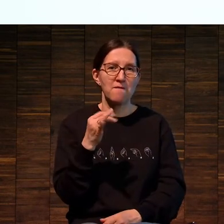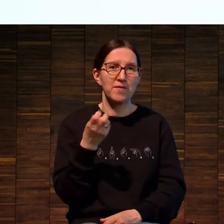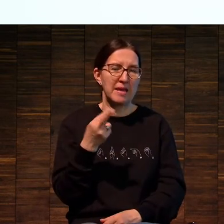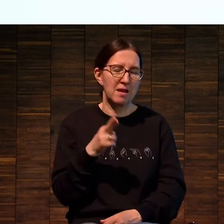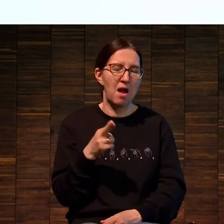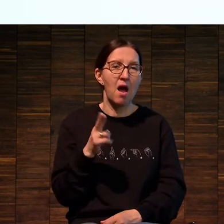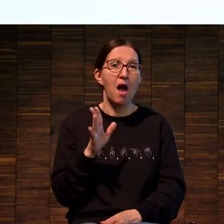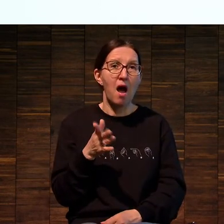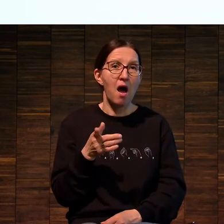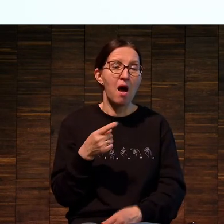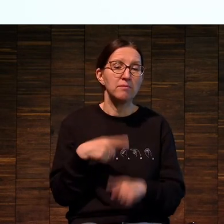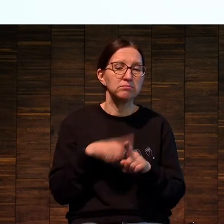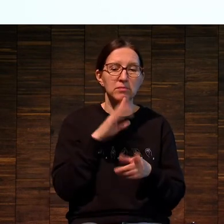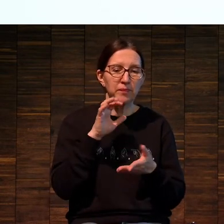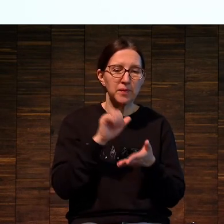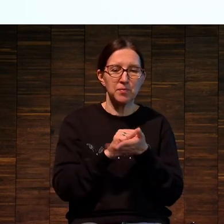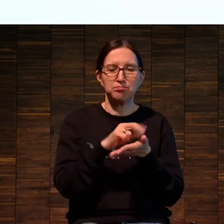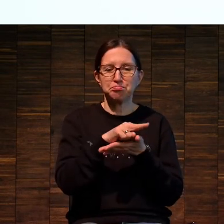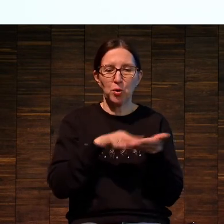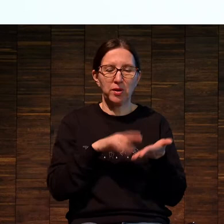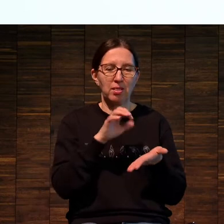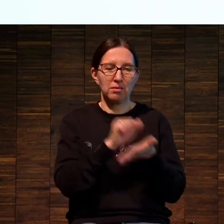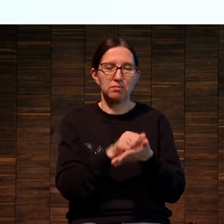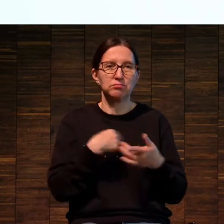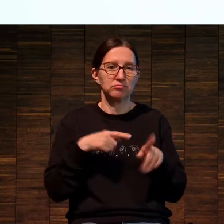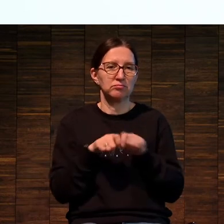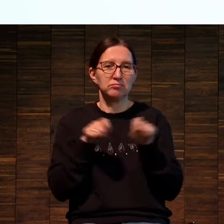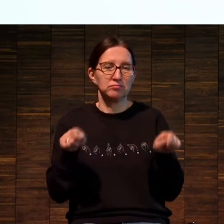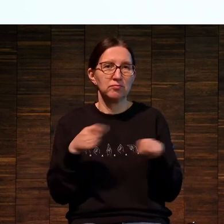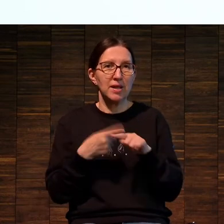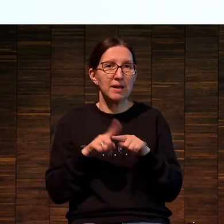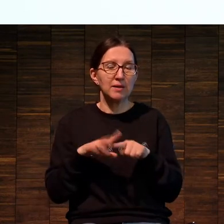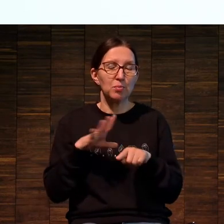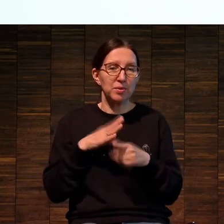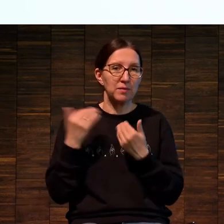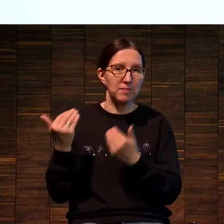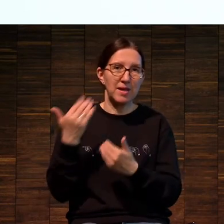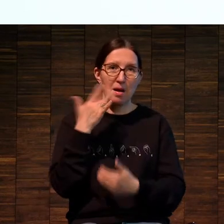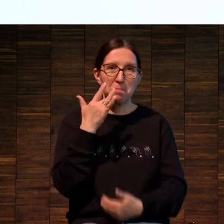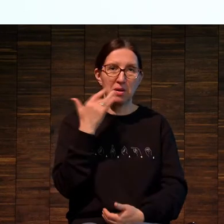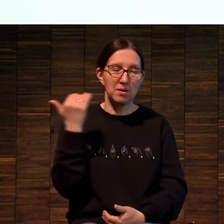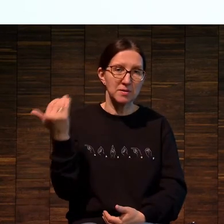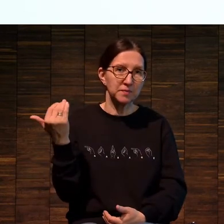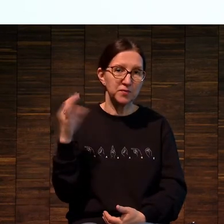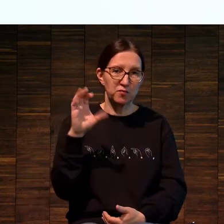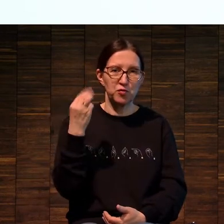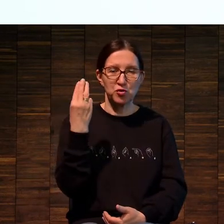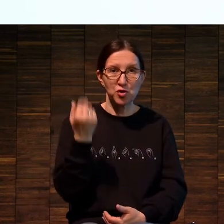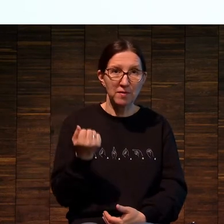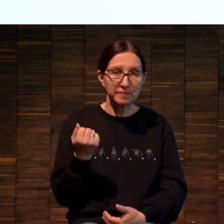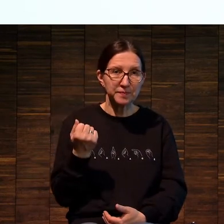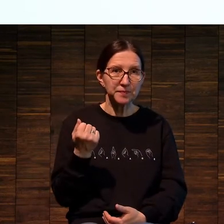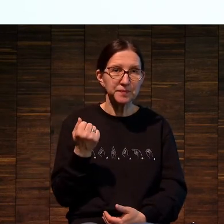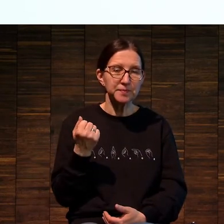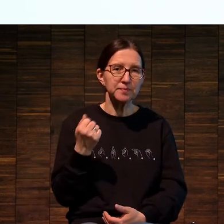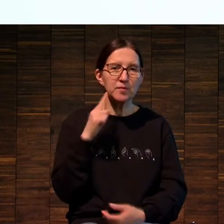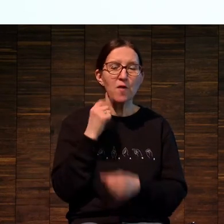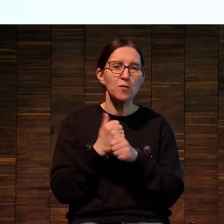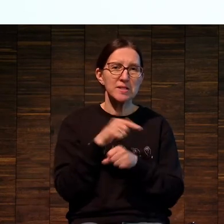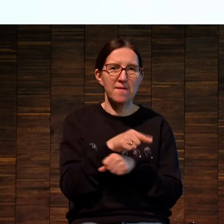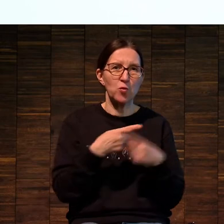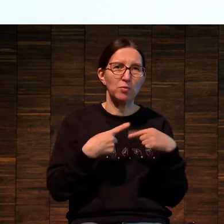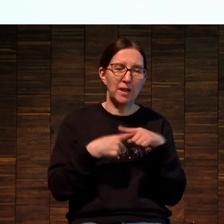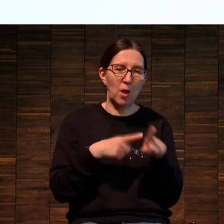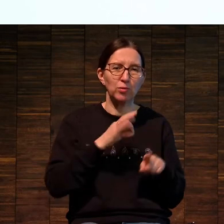Реально патент на шелкографию был в начале 20 века зарегистрирован в Соединенных Штатах. В основном она